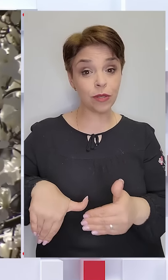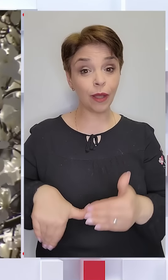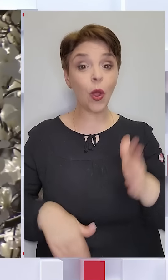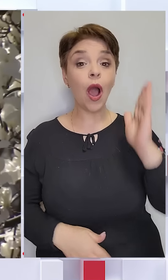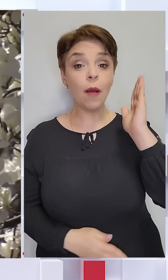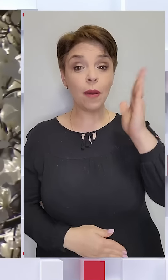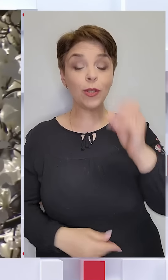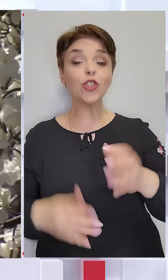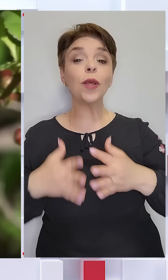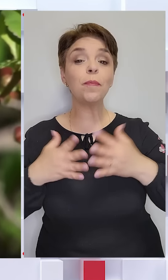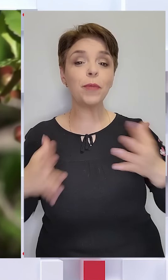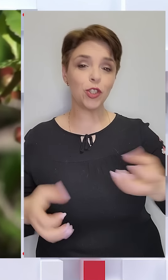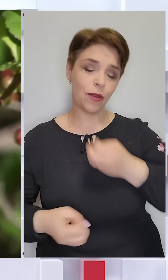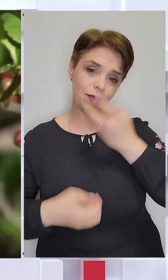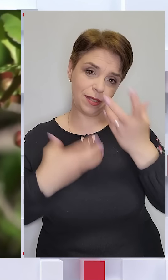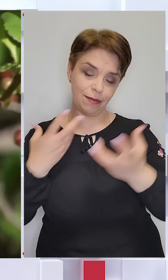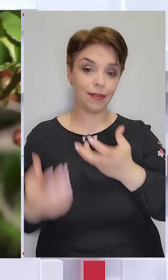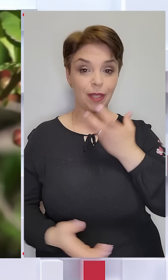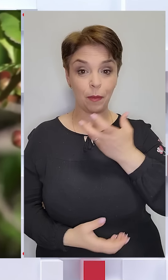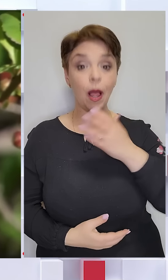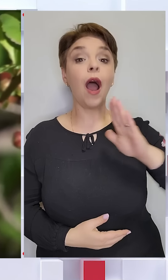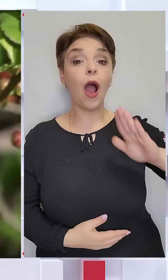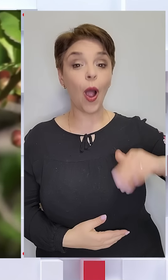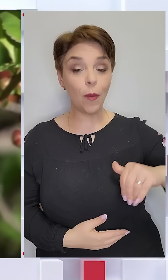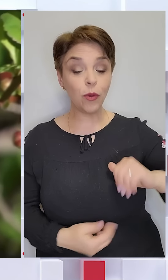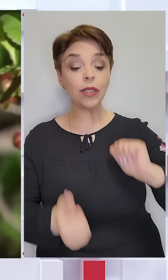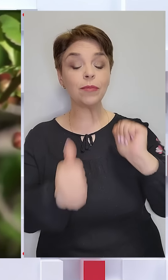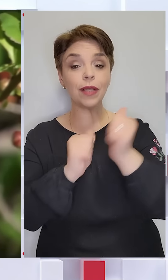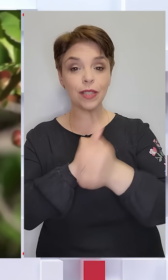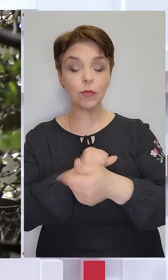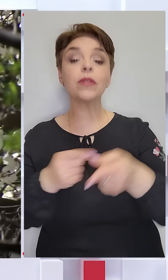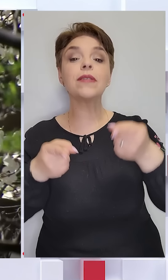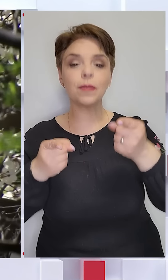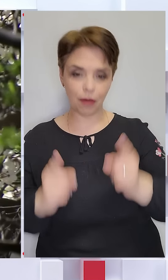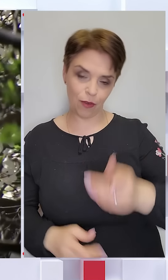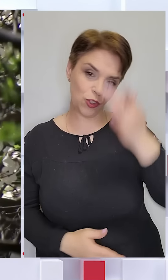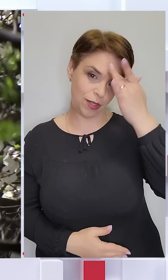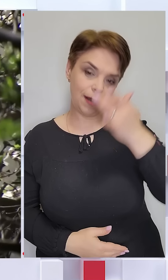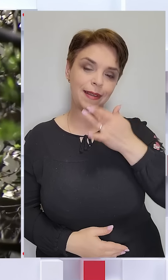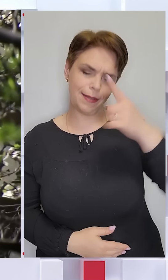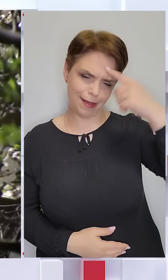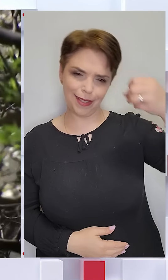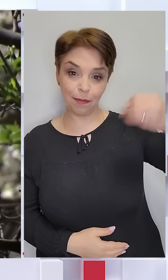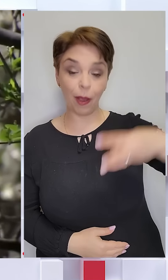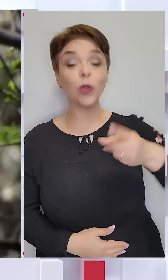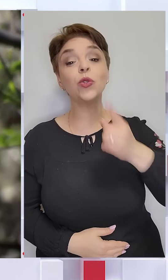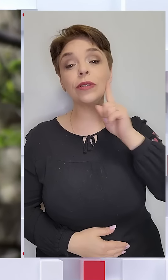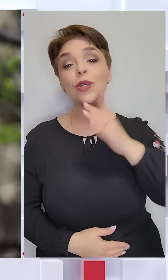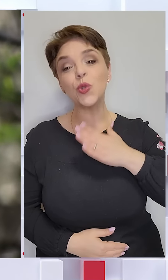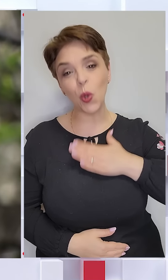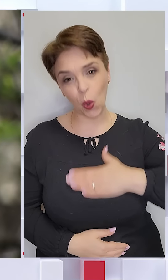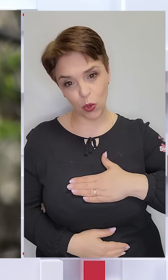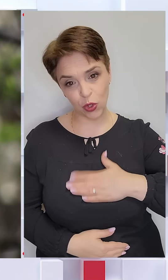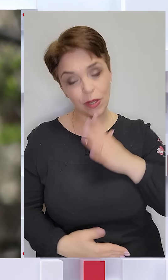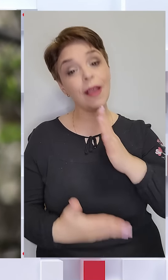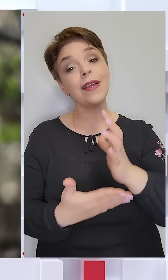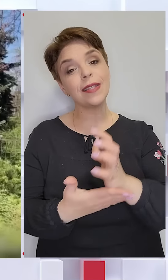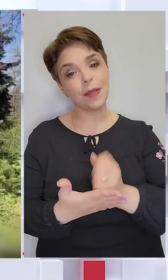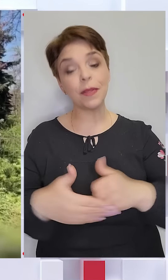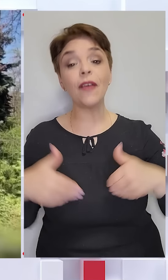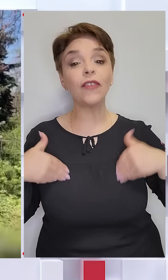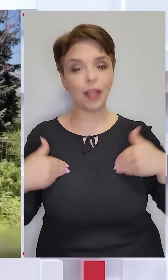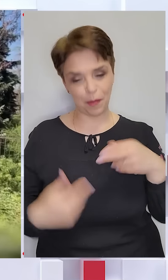попереду ще більше весняного тепла. А потім на змина йому прийде і справжня людина спека. Тож насолоджуйтесь і запасайтеся